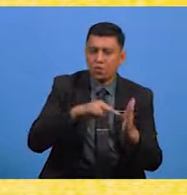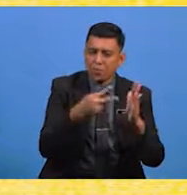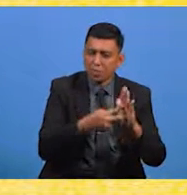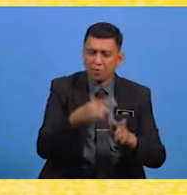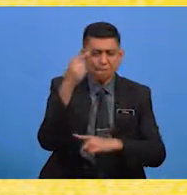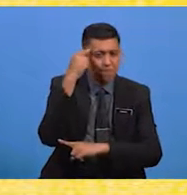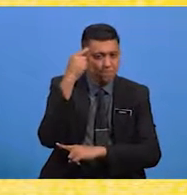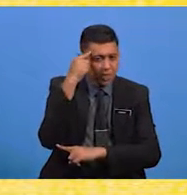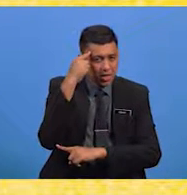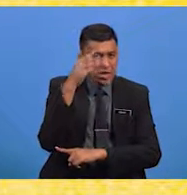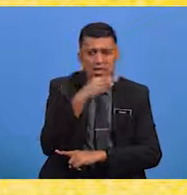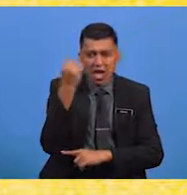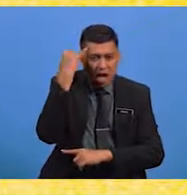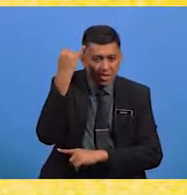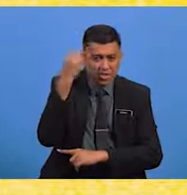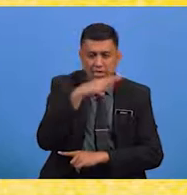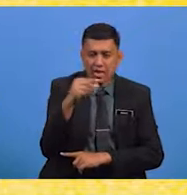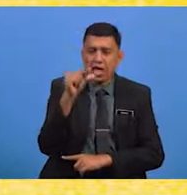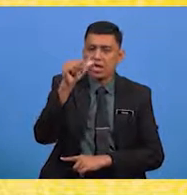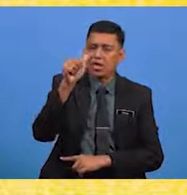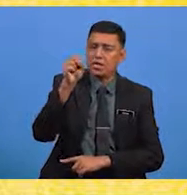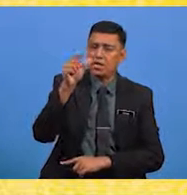pemikiran, idea dan gagasan